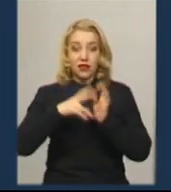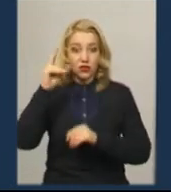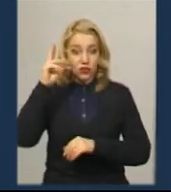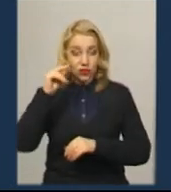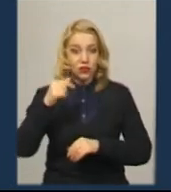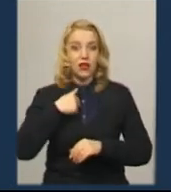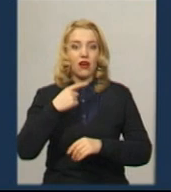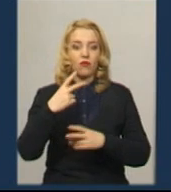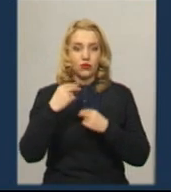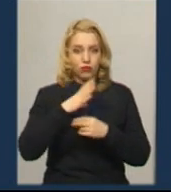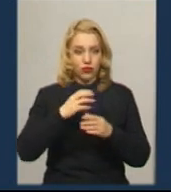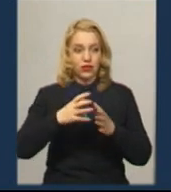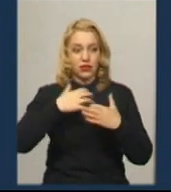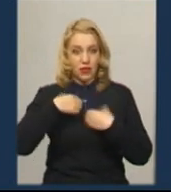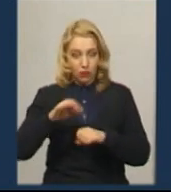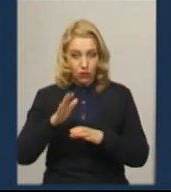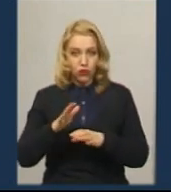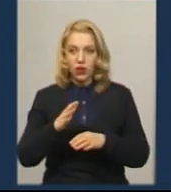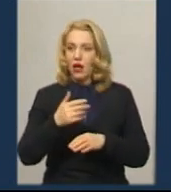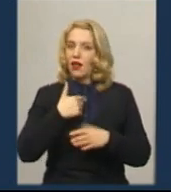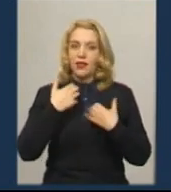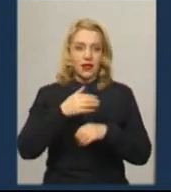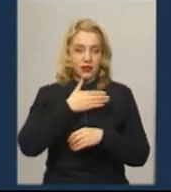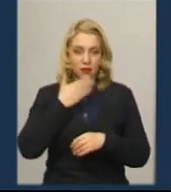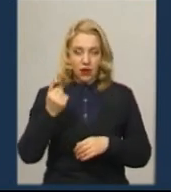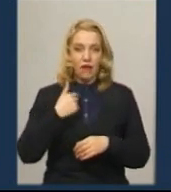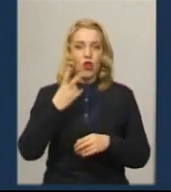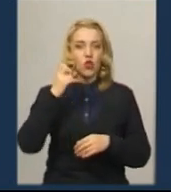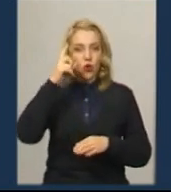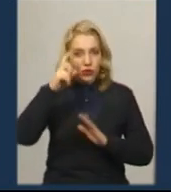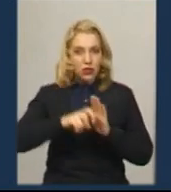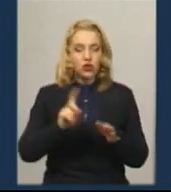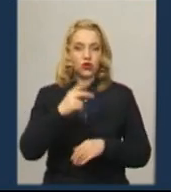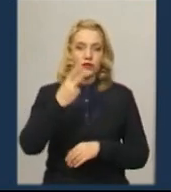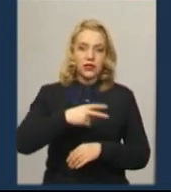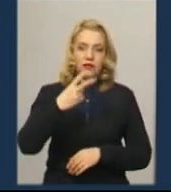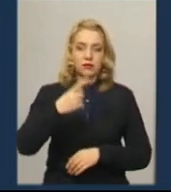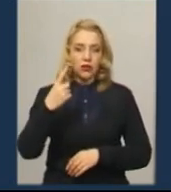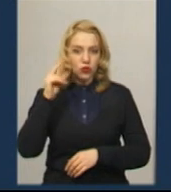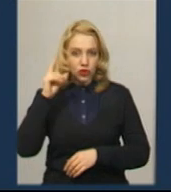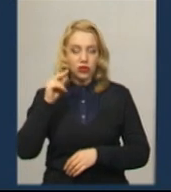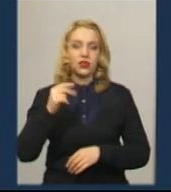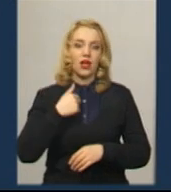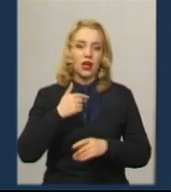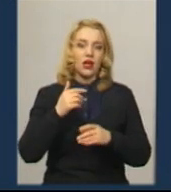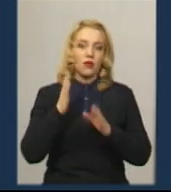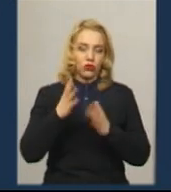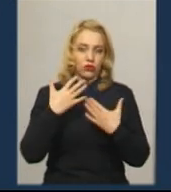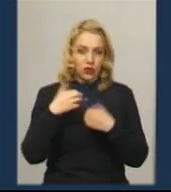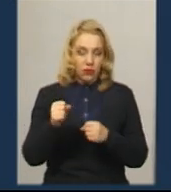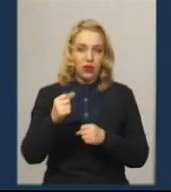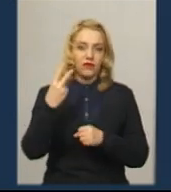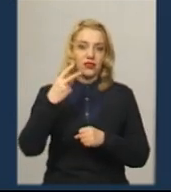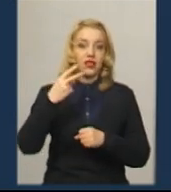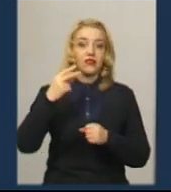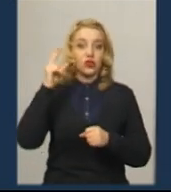нас так і не забрали. Але вже стало відомо, що 20 і 21 будуть останні рейси на Бориспіль, Україну. 20 числа, нас все-таки, як по плану, ми